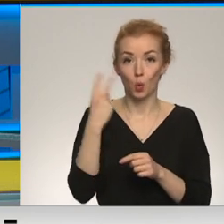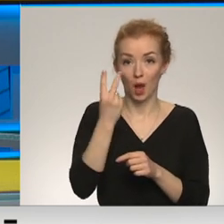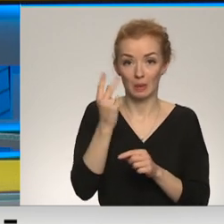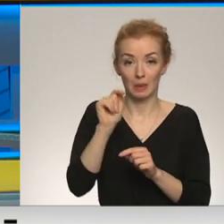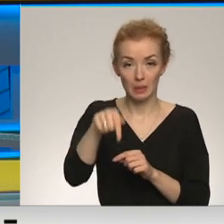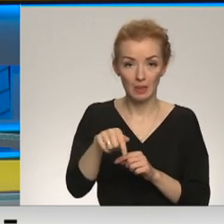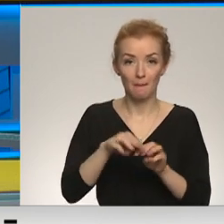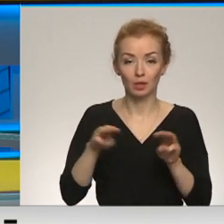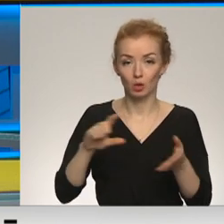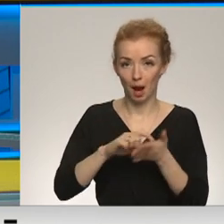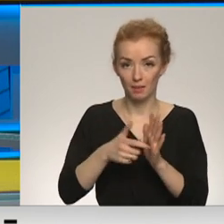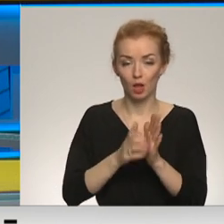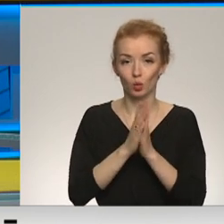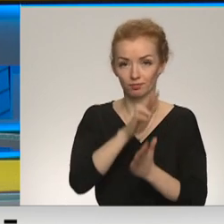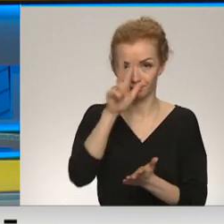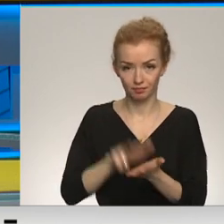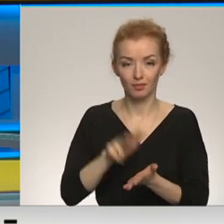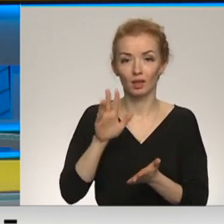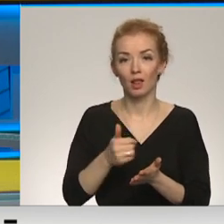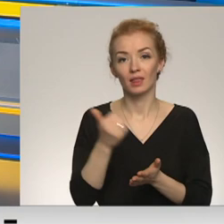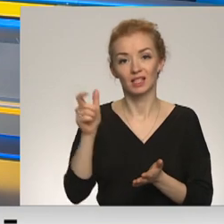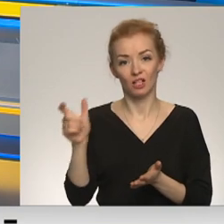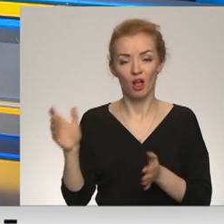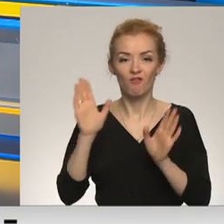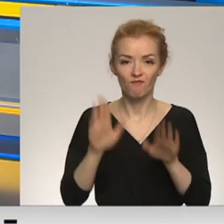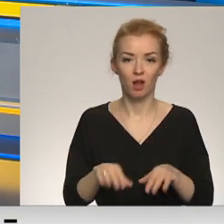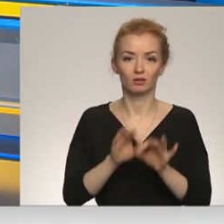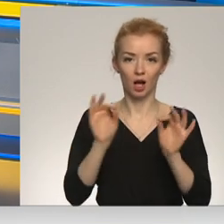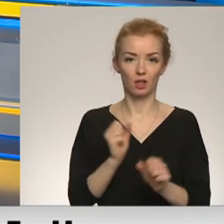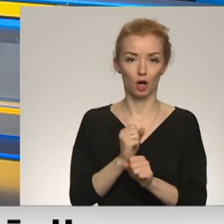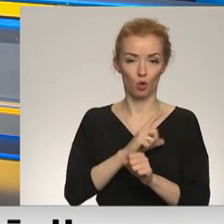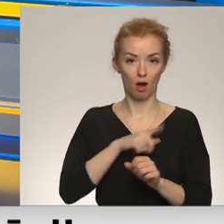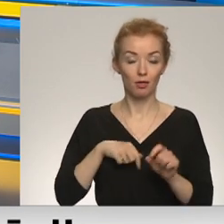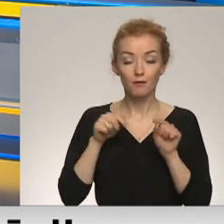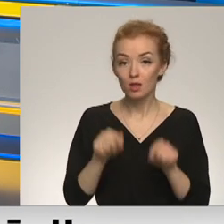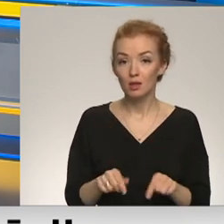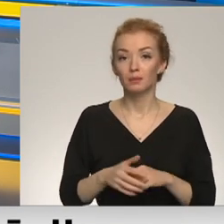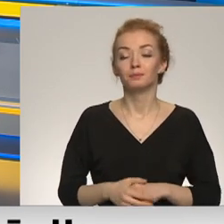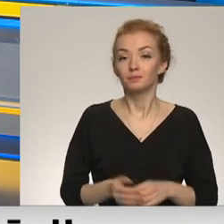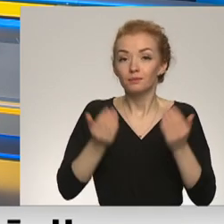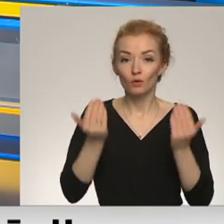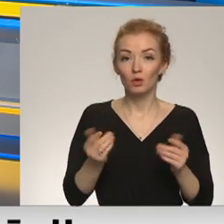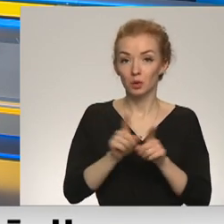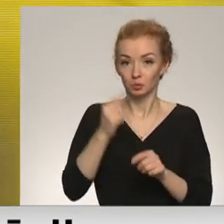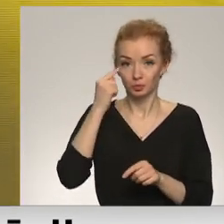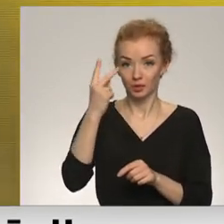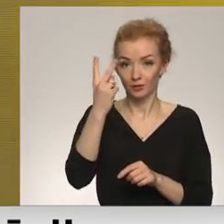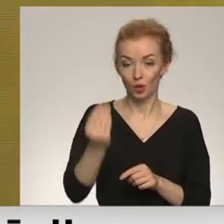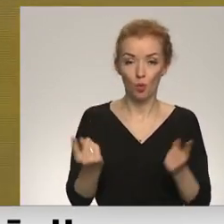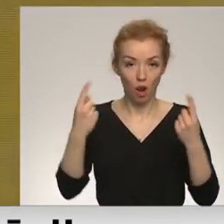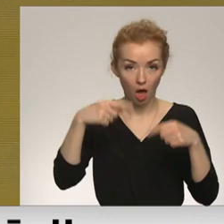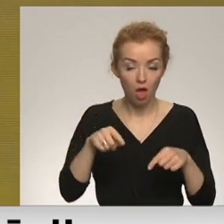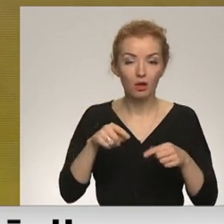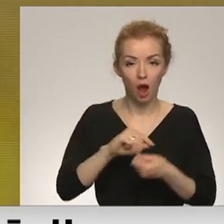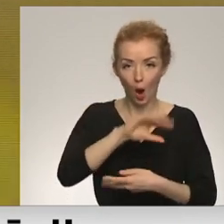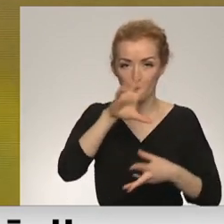kabinets pieņemtu likumu, ka viņi arī var Latvijas strādāt. Jā, un tā par to arī tieši nākamais jautājums. Jau vēl arī šodien pienāca ziņas, ka divu dienu laikā, ko ir